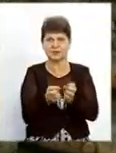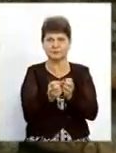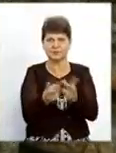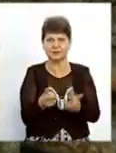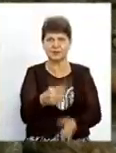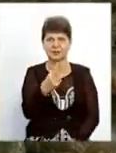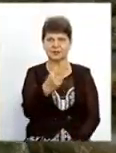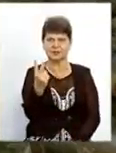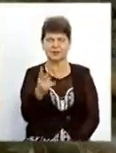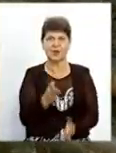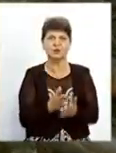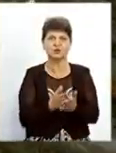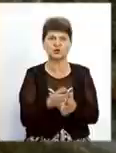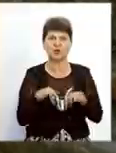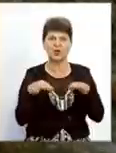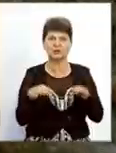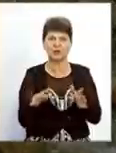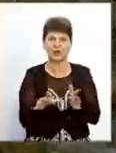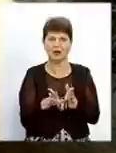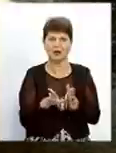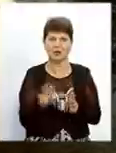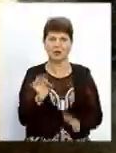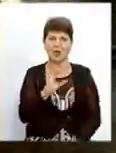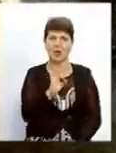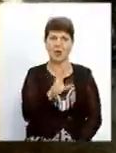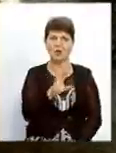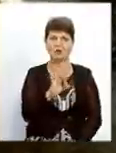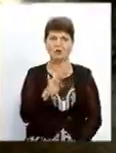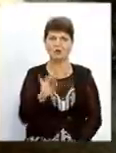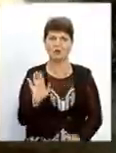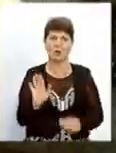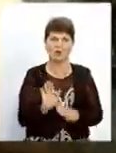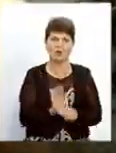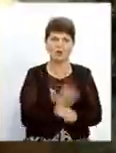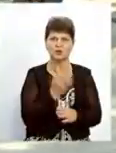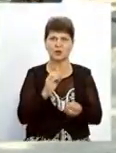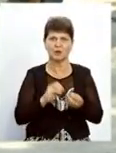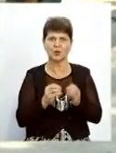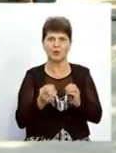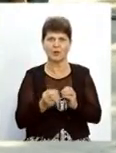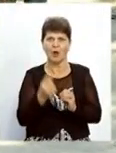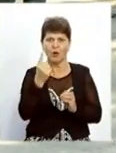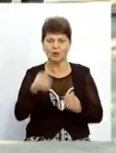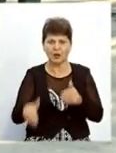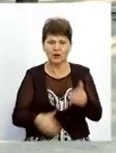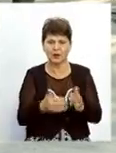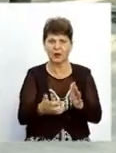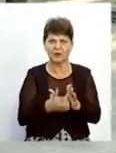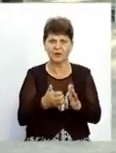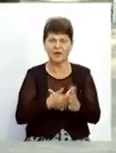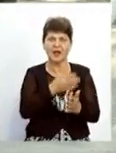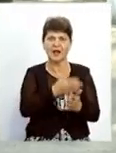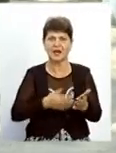словами начальника служби транспортування енергії Олександра Осовського, аби усунути проблему, однієї розкопки недостатньо. Після